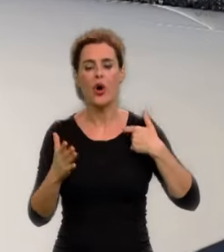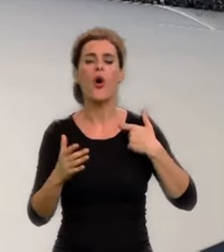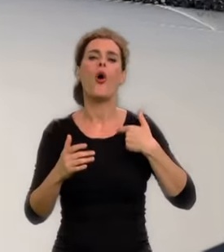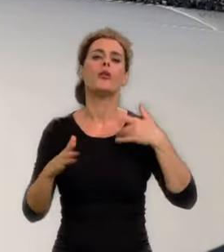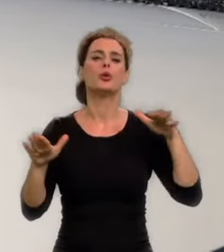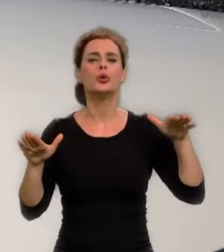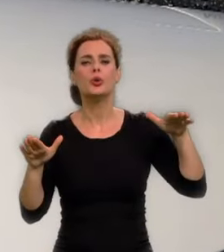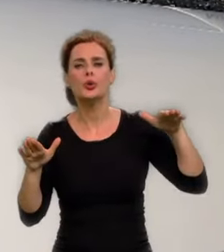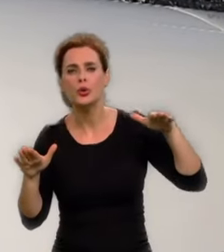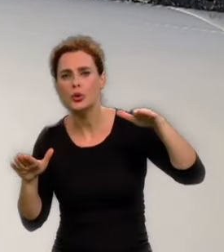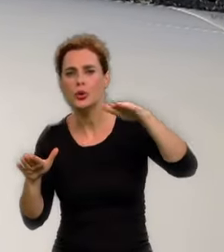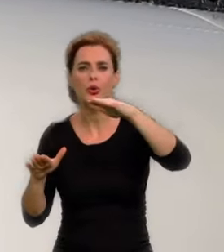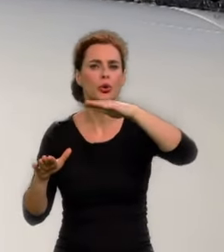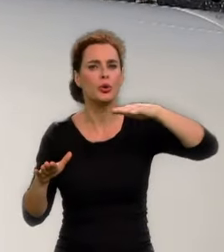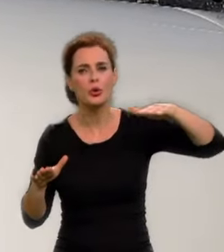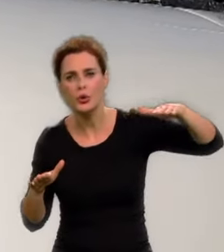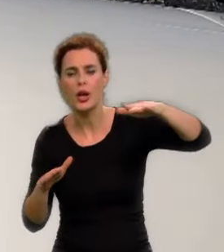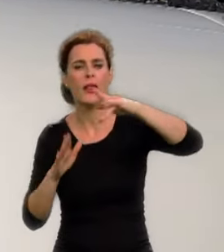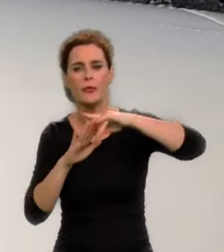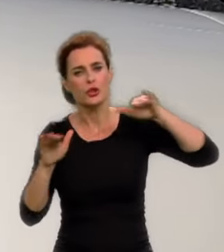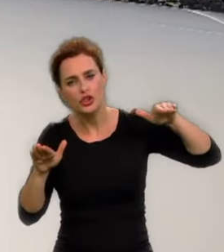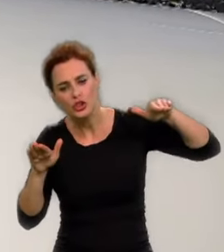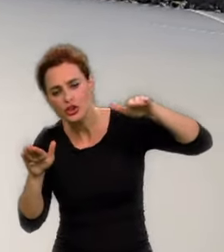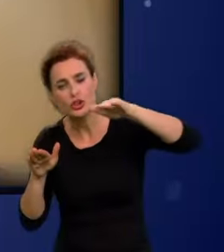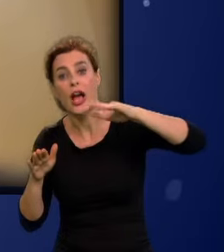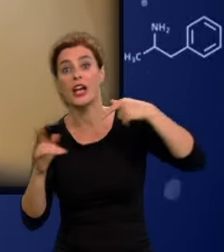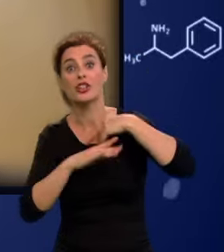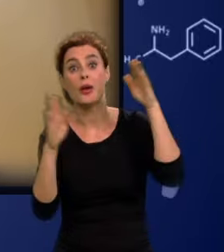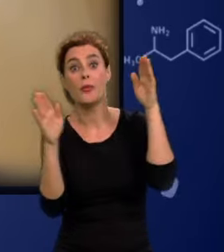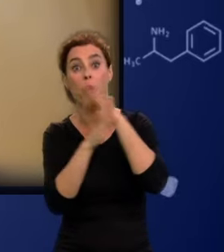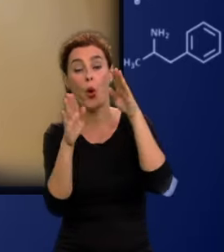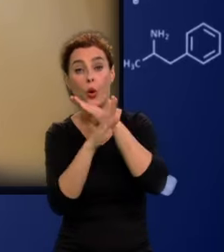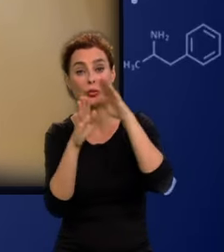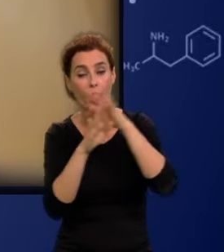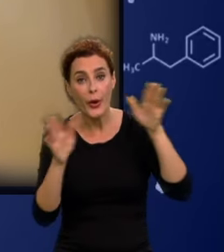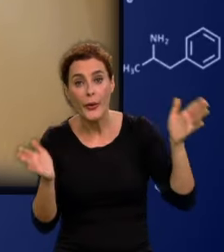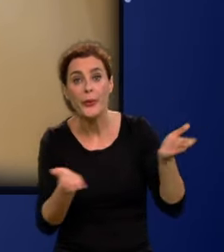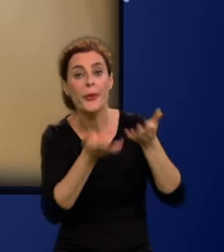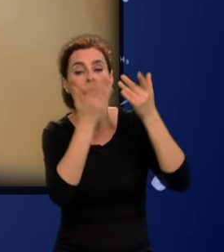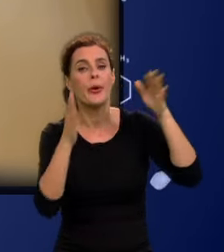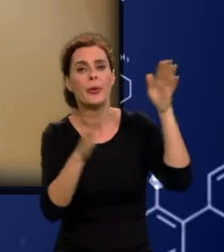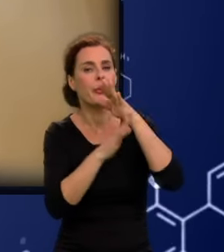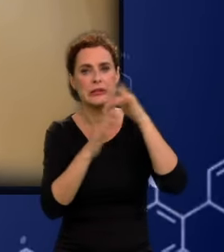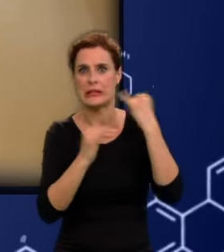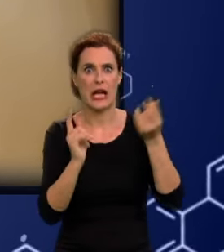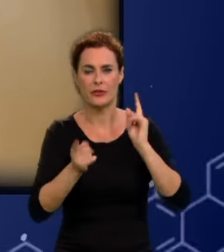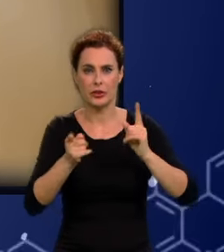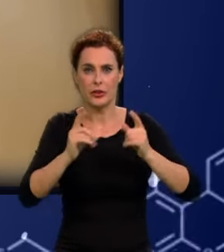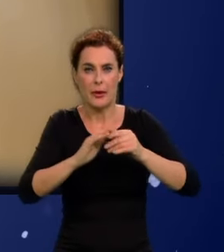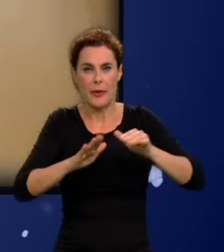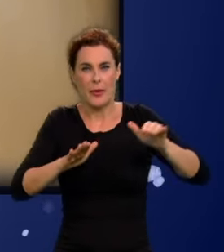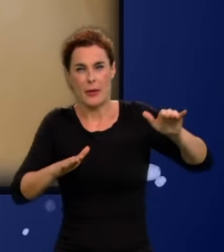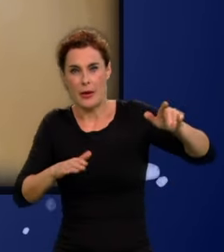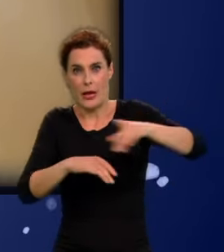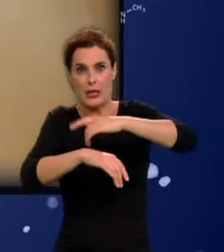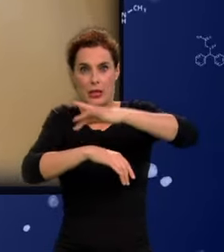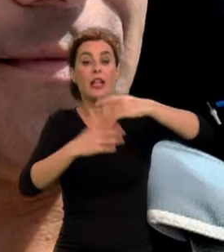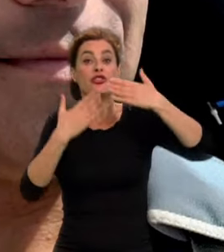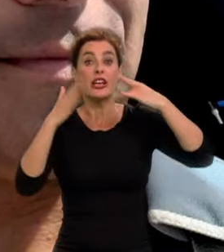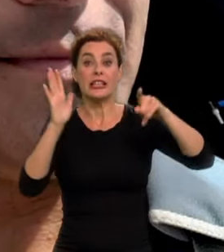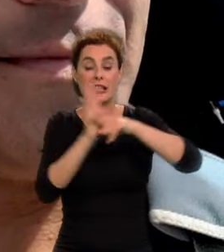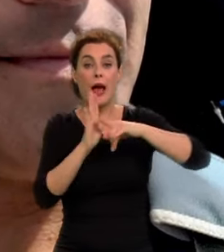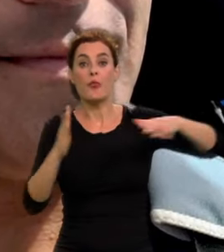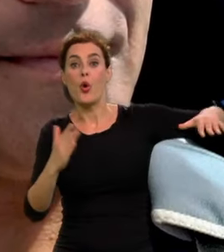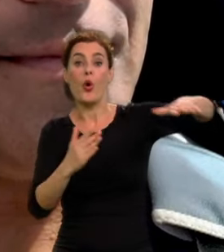prędkości w noszeniu, to przy podmuchu zawsze siłaność narośnia. I to pozwala zacieśniać wtedy